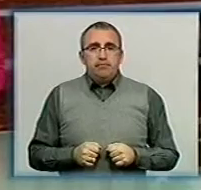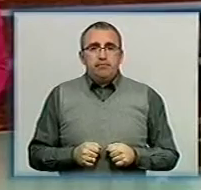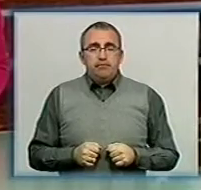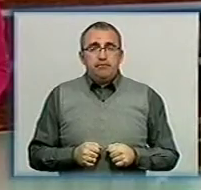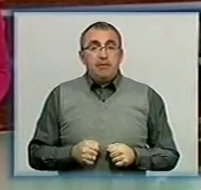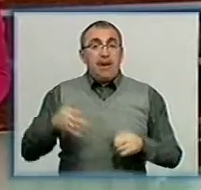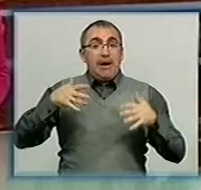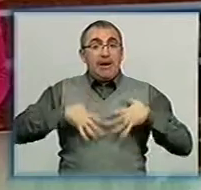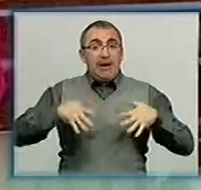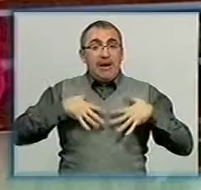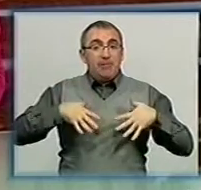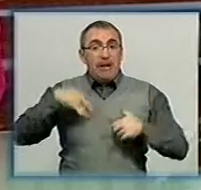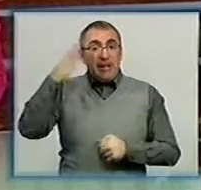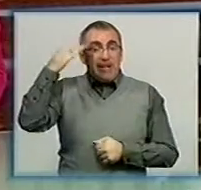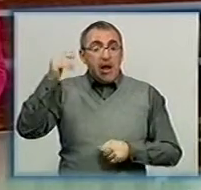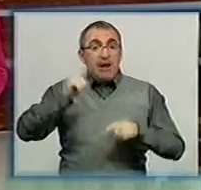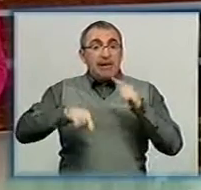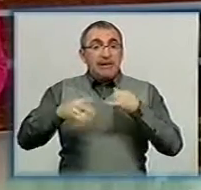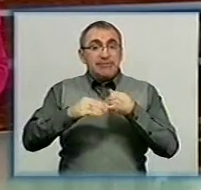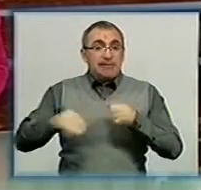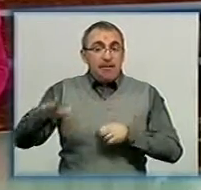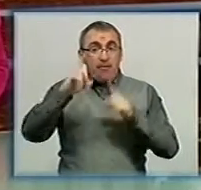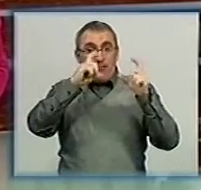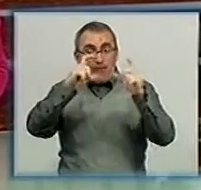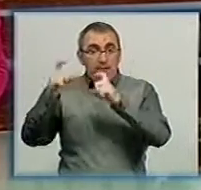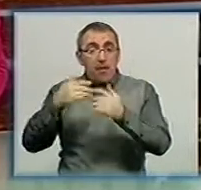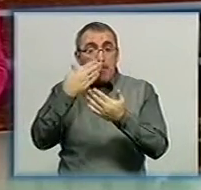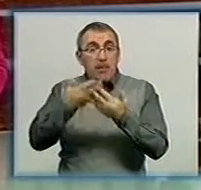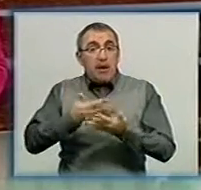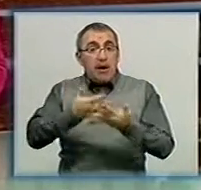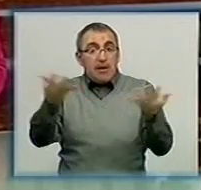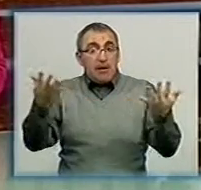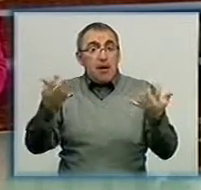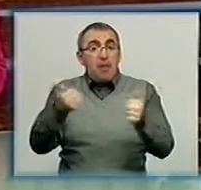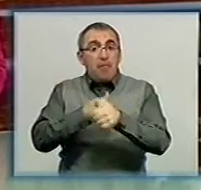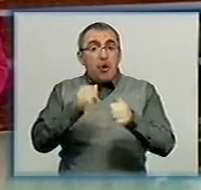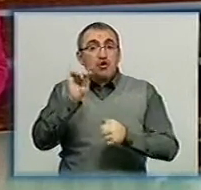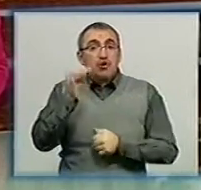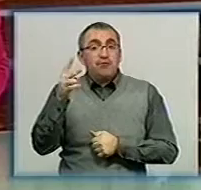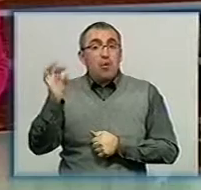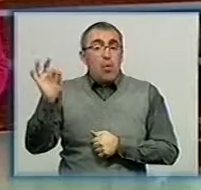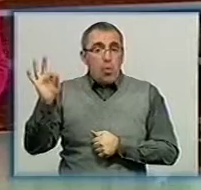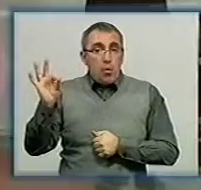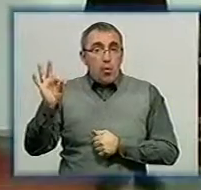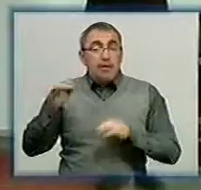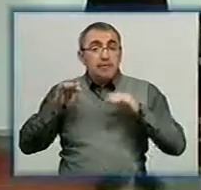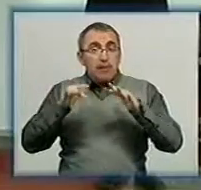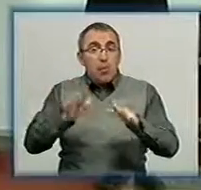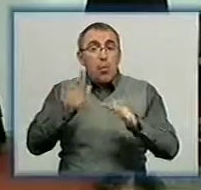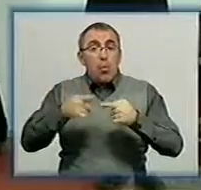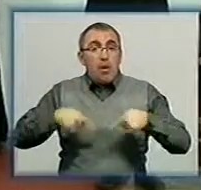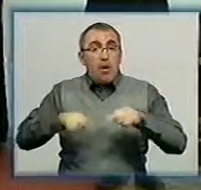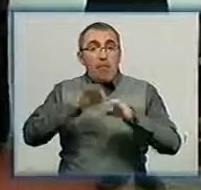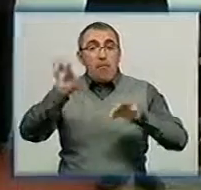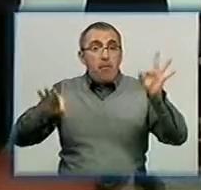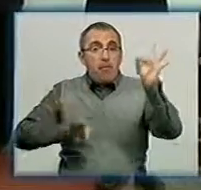Кримські татари на рідній землі. Фотовиставку під такою назвою презентували в обласній бібліотеці ім. Чижевського. Захід проходить у рамках проєкту